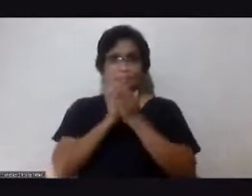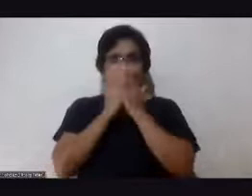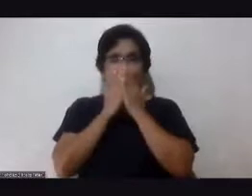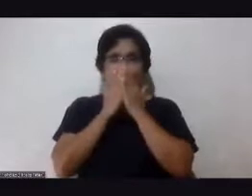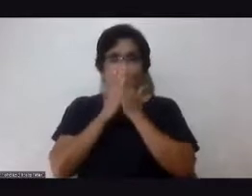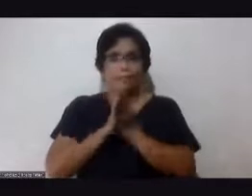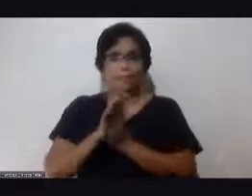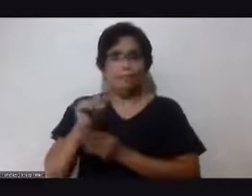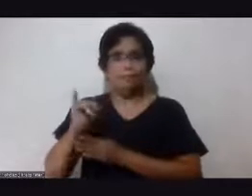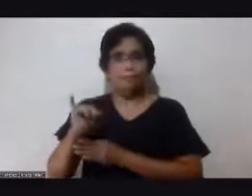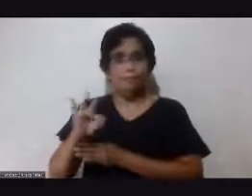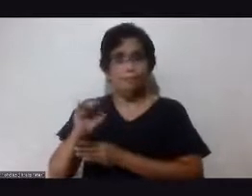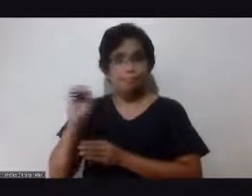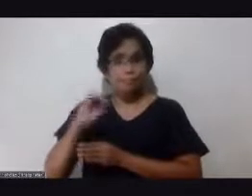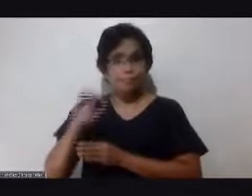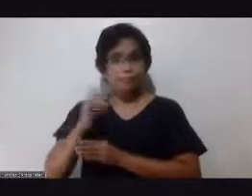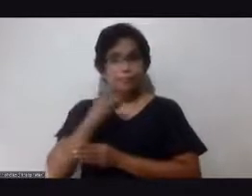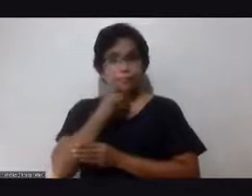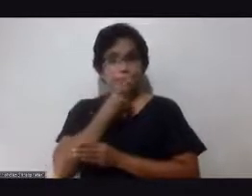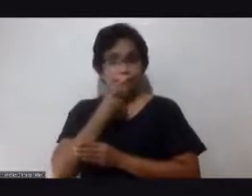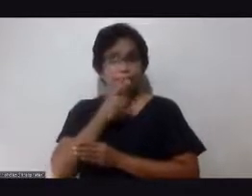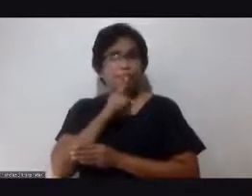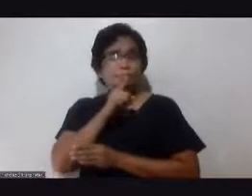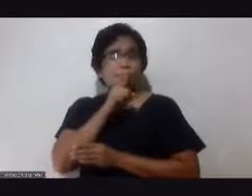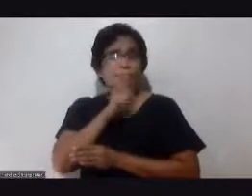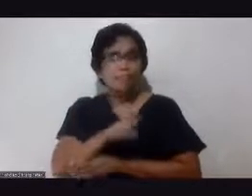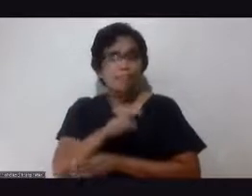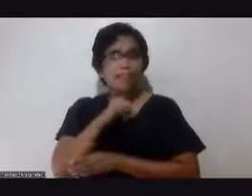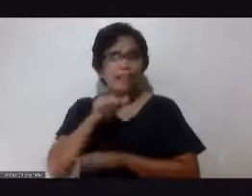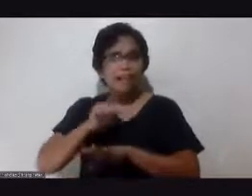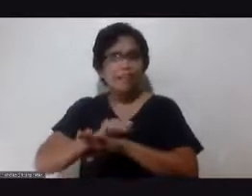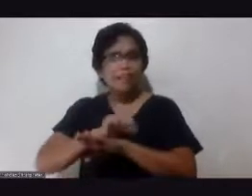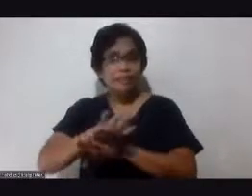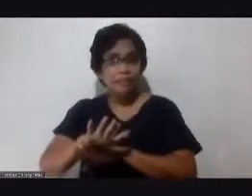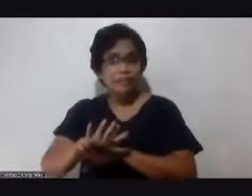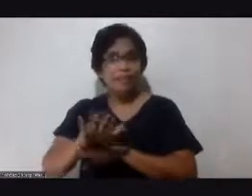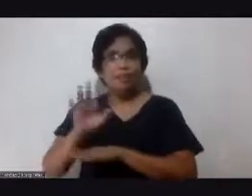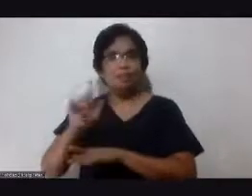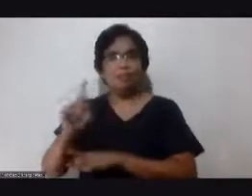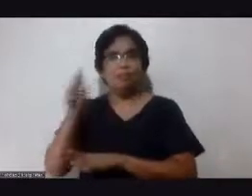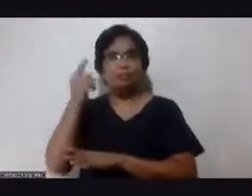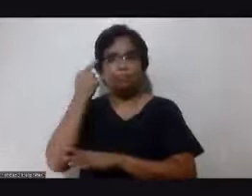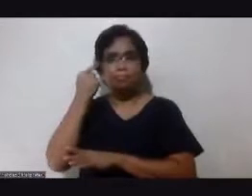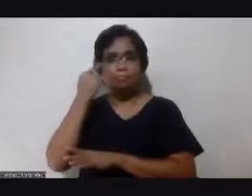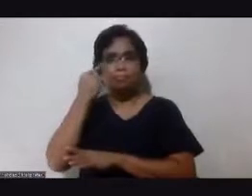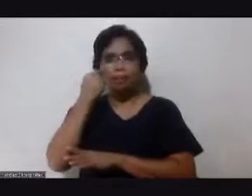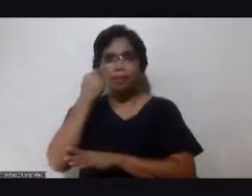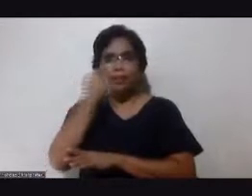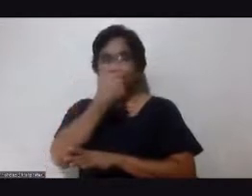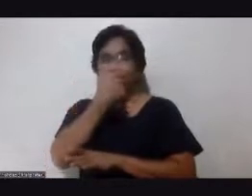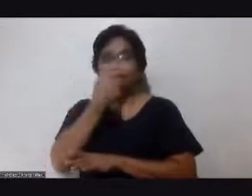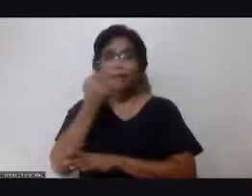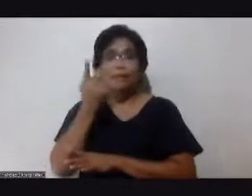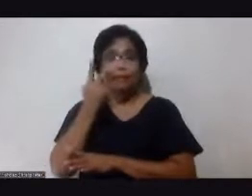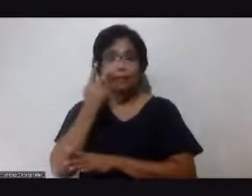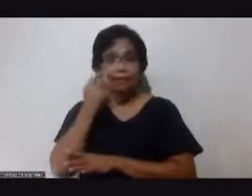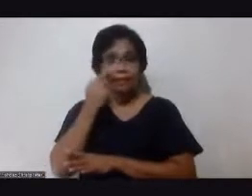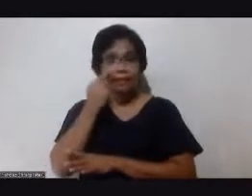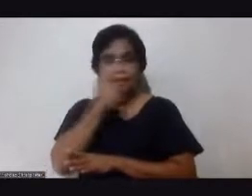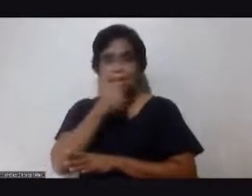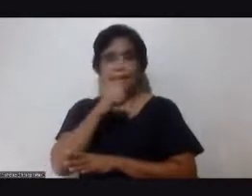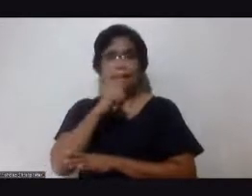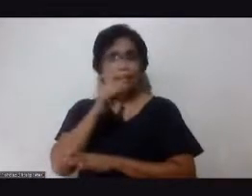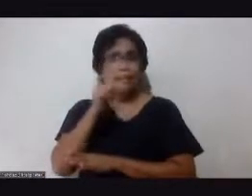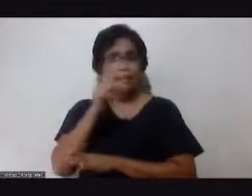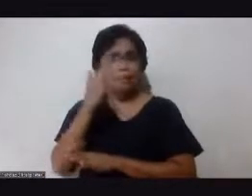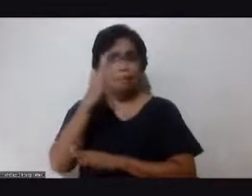diabetes tiyak na kayo na hindi apektado ang inyong paningin okay? Hindi kayo mapuputulan ng alim parte